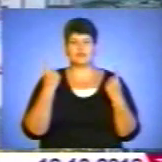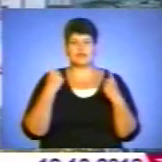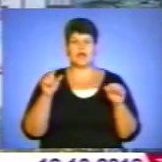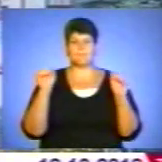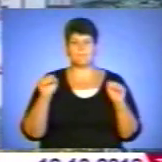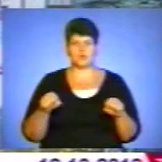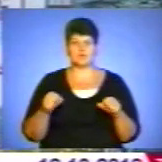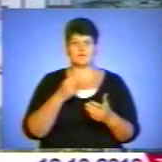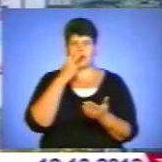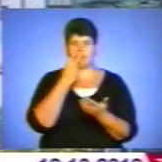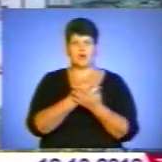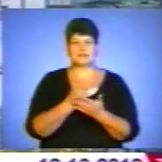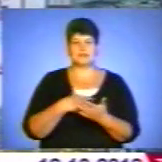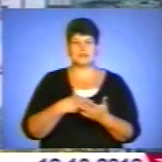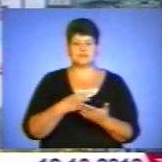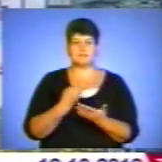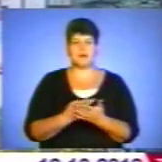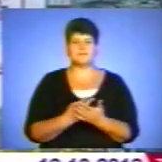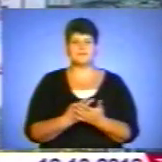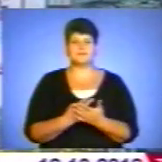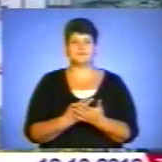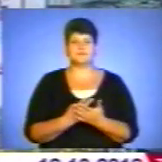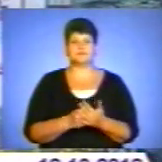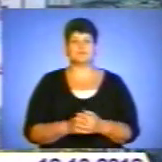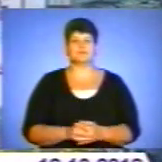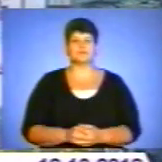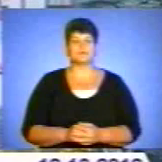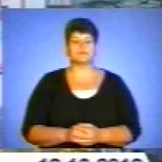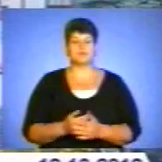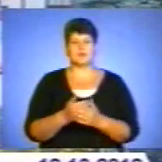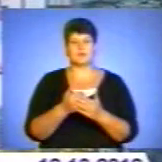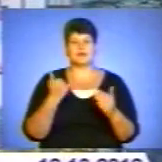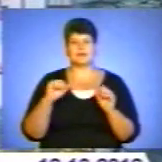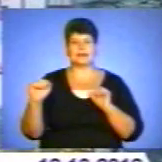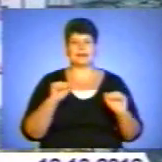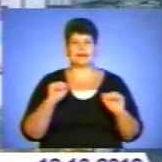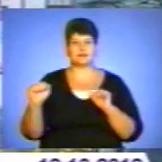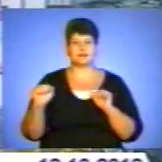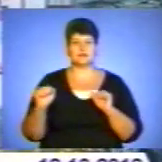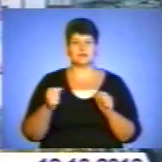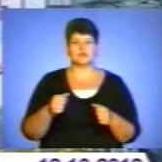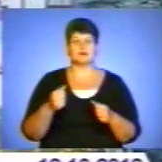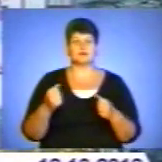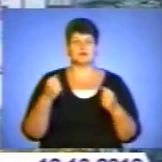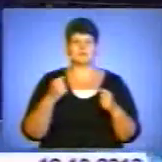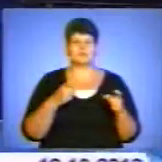показати себе, проявити перед керівництвом Збройних сил України.